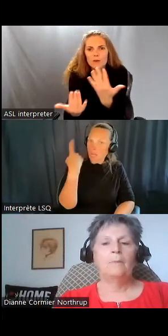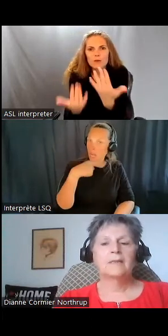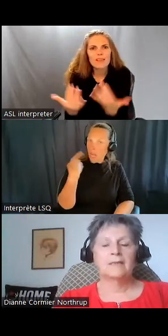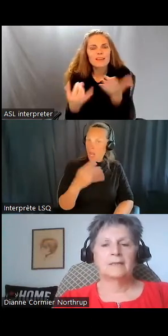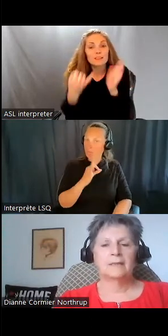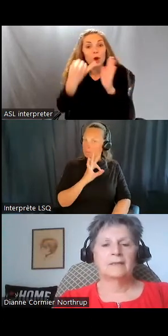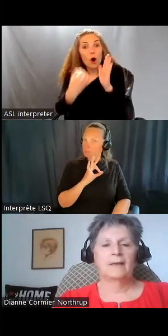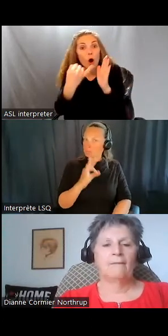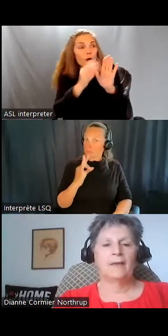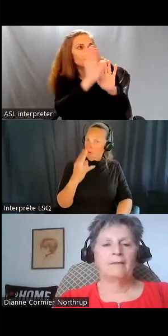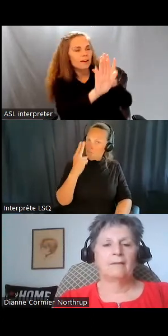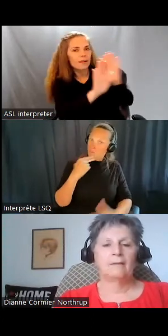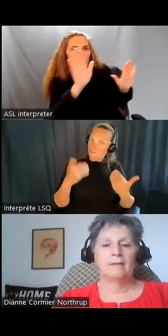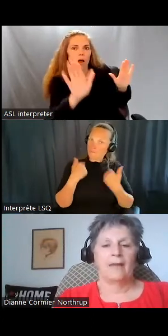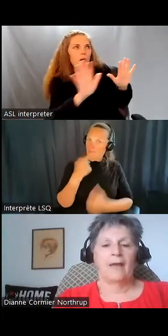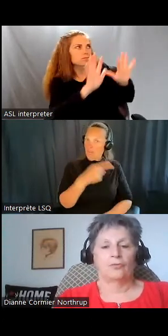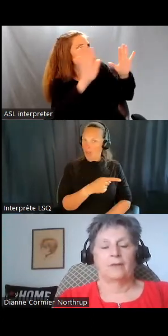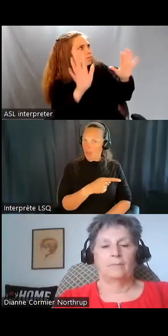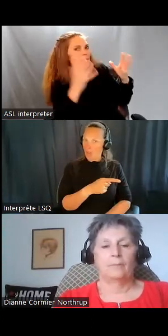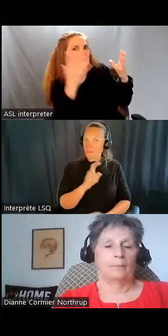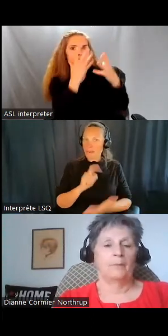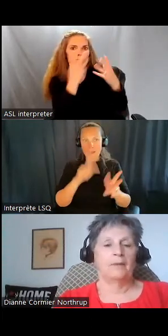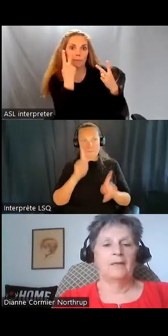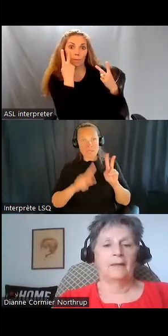bien décoré et quand le public voit ça,